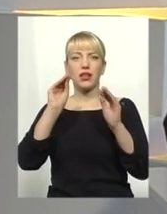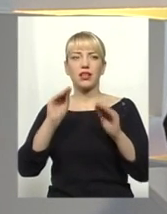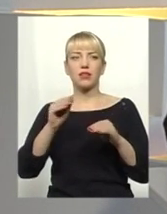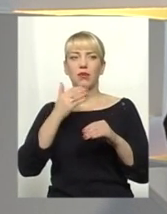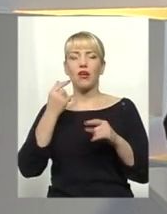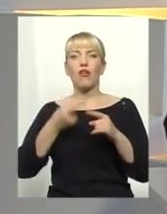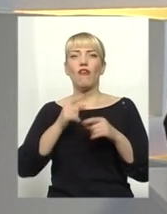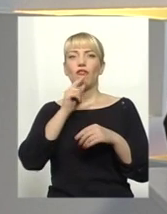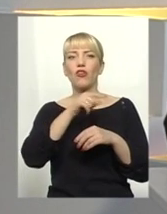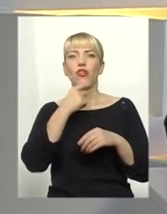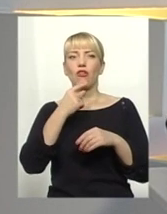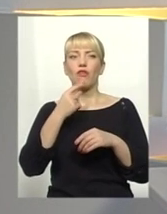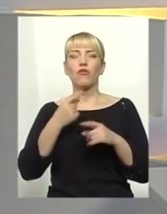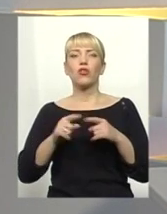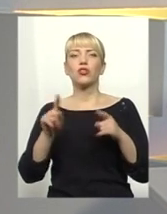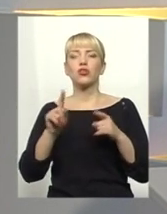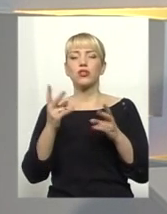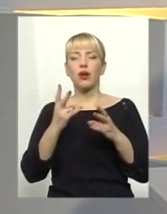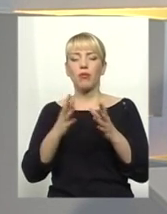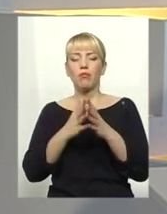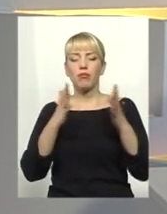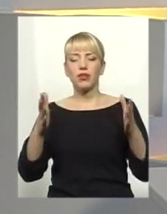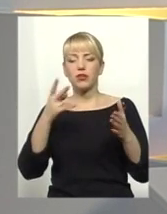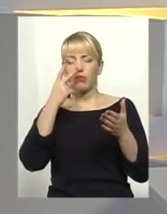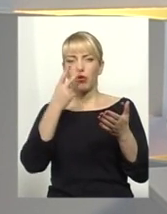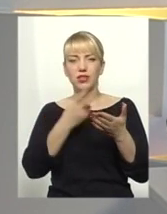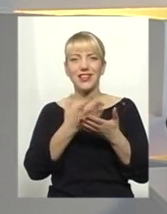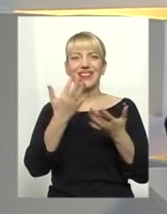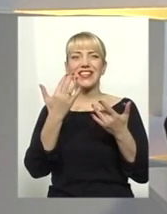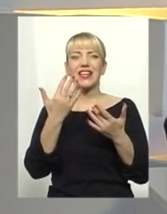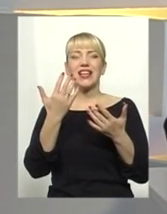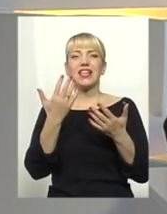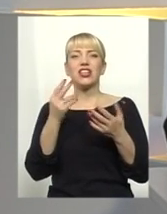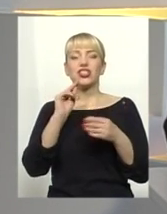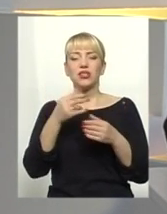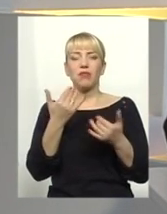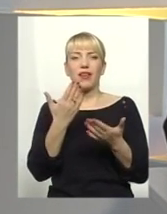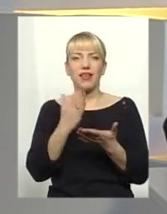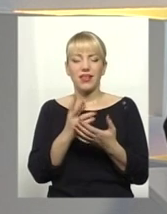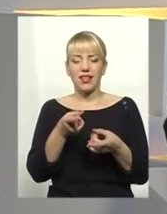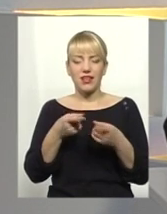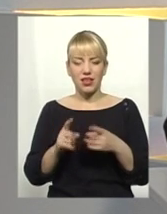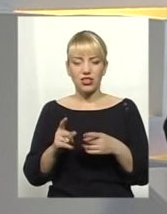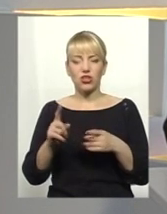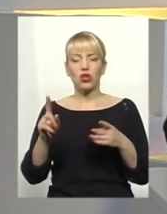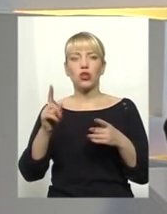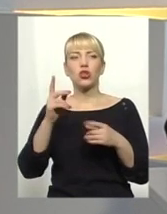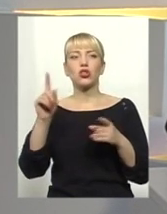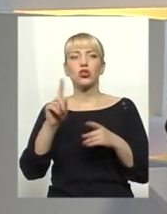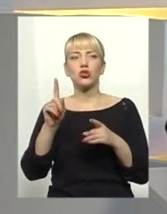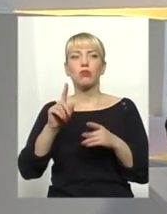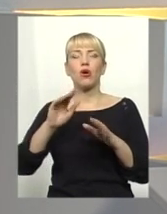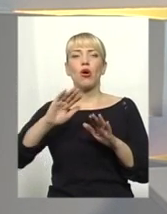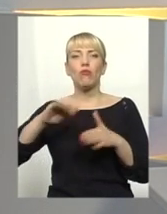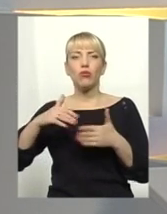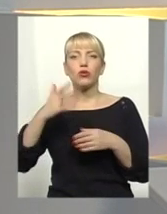показати в декларації більше готівки, ніж є насправді, щоб потім, коли випаде нагода поліпшити матеріальне становище, не перейматися. Як